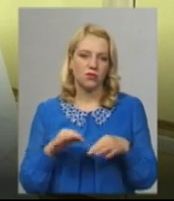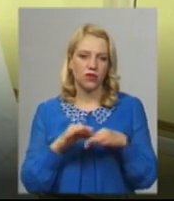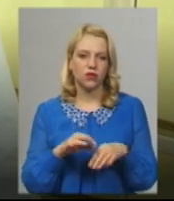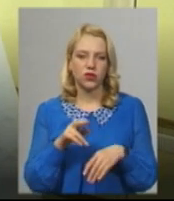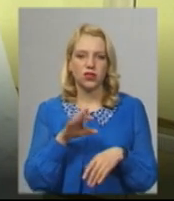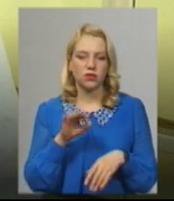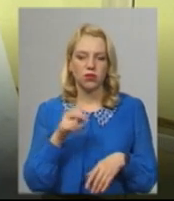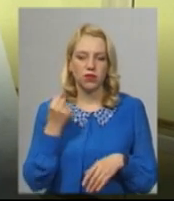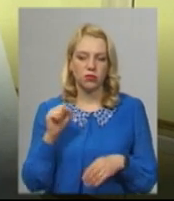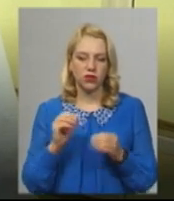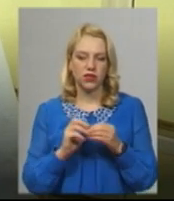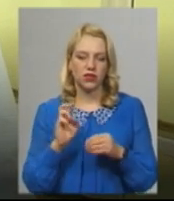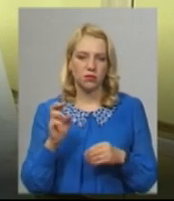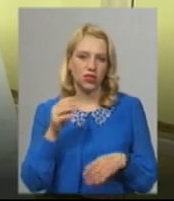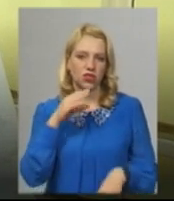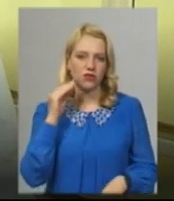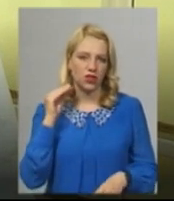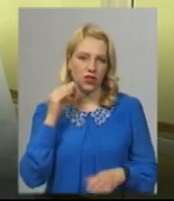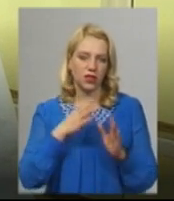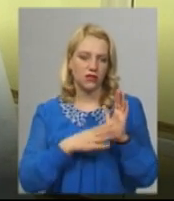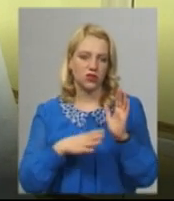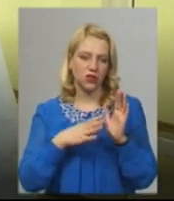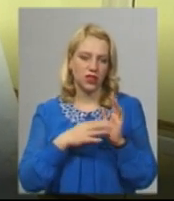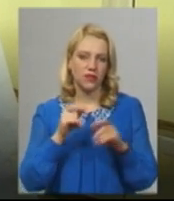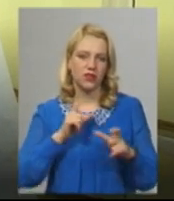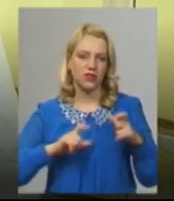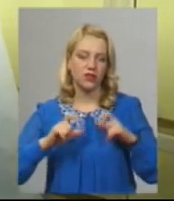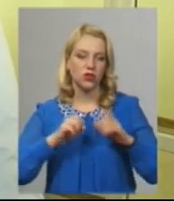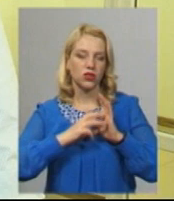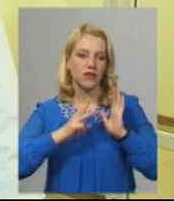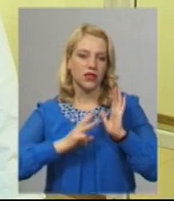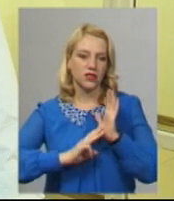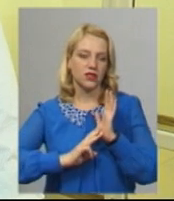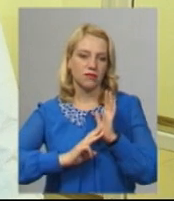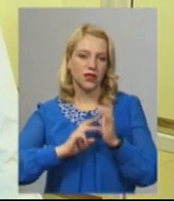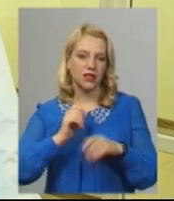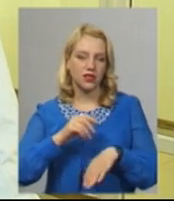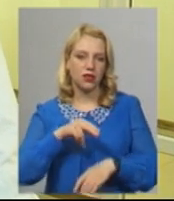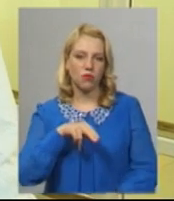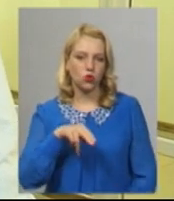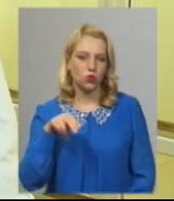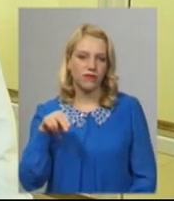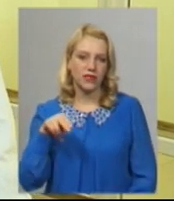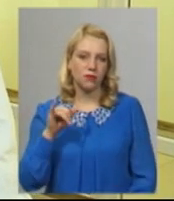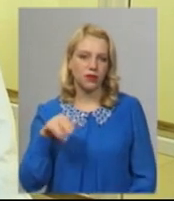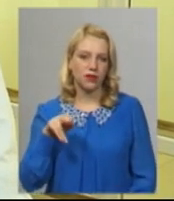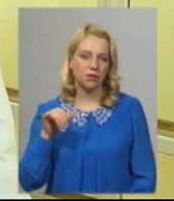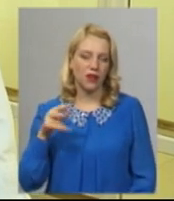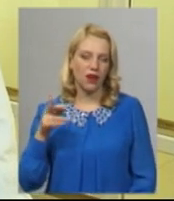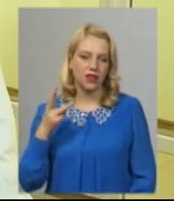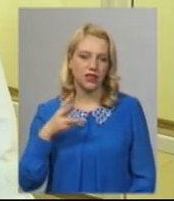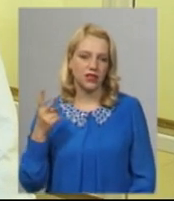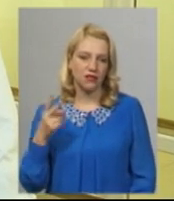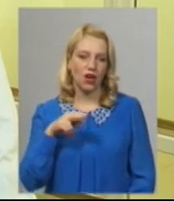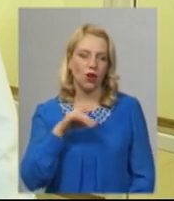Перемоги 10Б, по Шевченка 99, також по Інститутській 18, Прискурівського підпілля 32 і Прискурівській